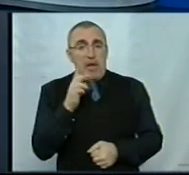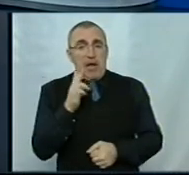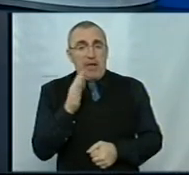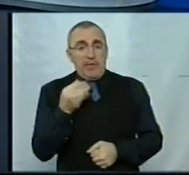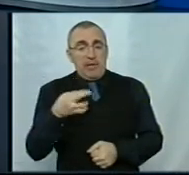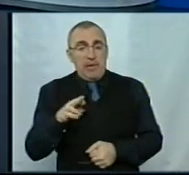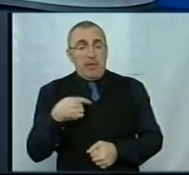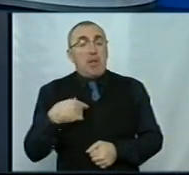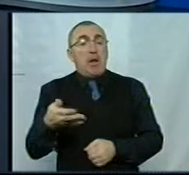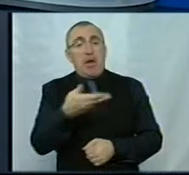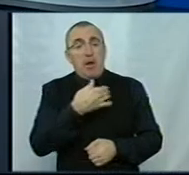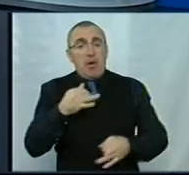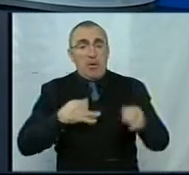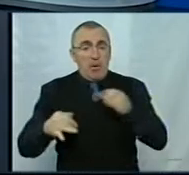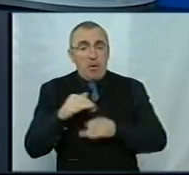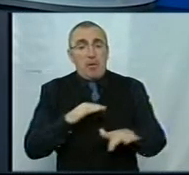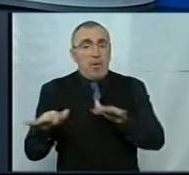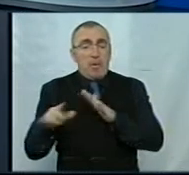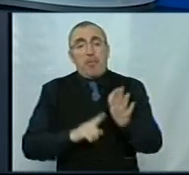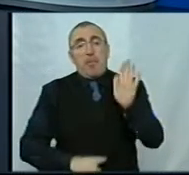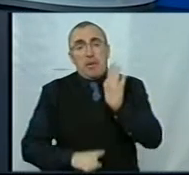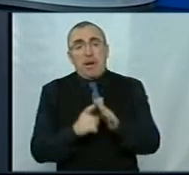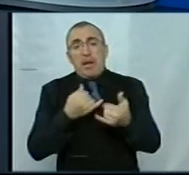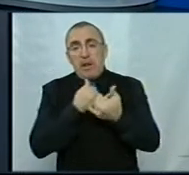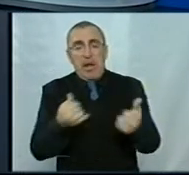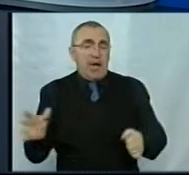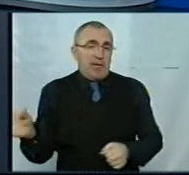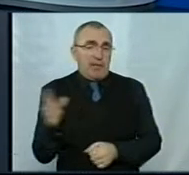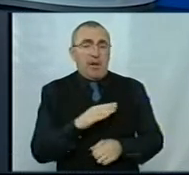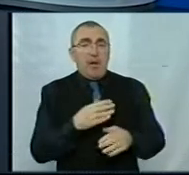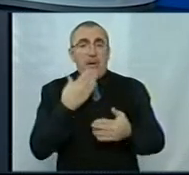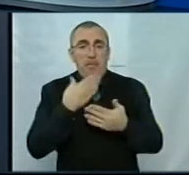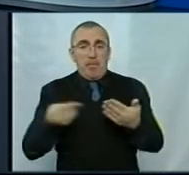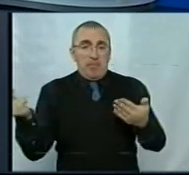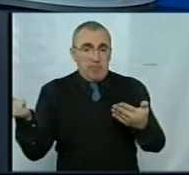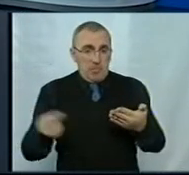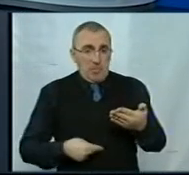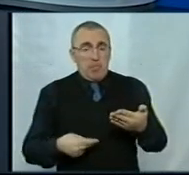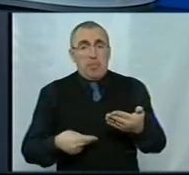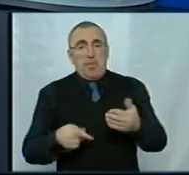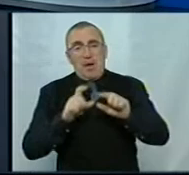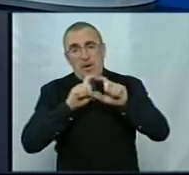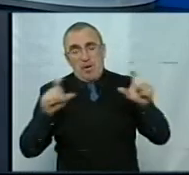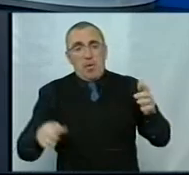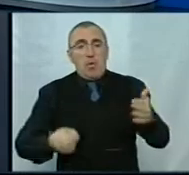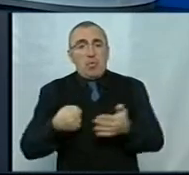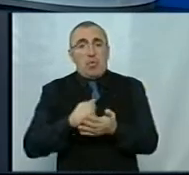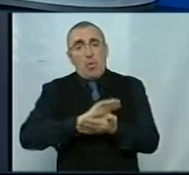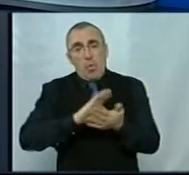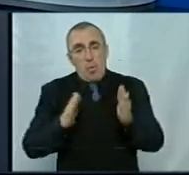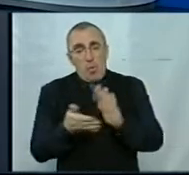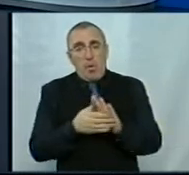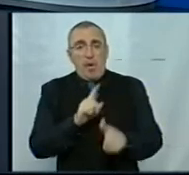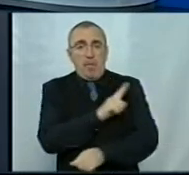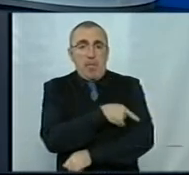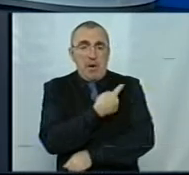Так. А ми говоримо про те, що процедура має розпочатися для всіх після заключення керівниками закладів договору з медичними